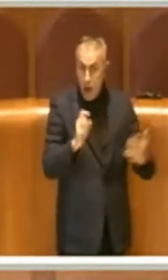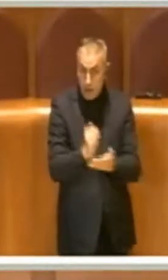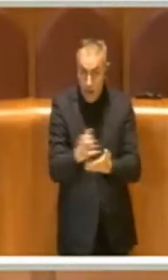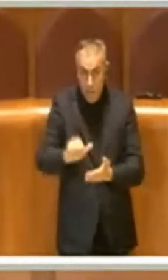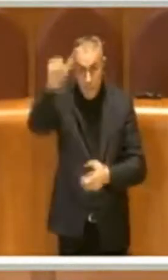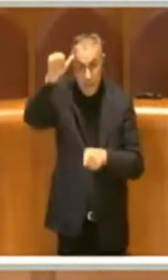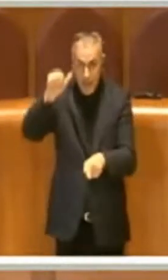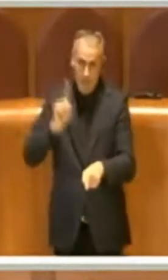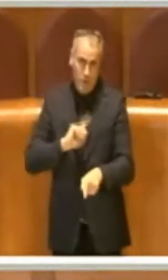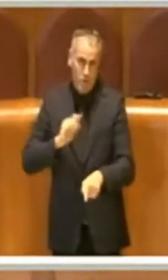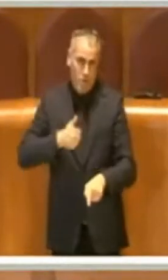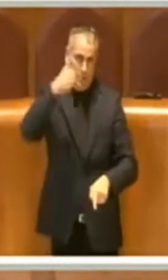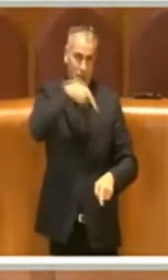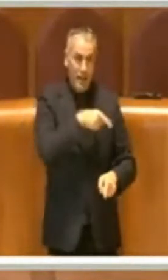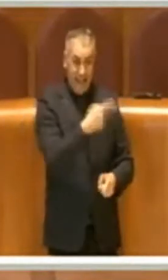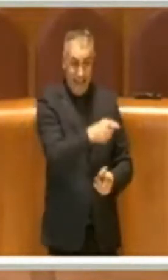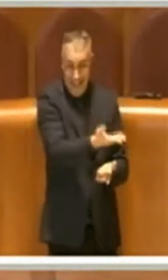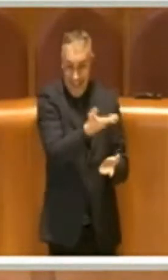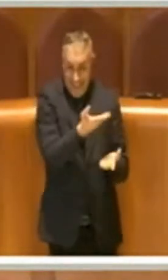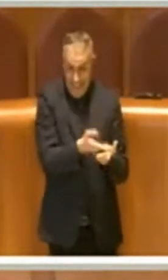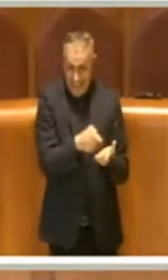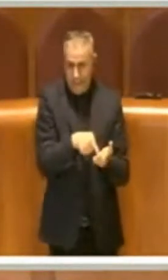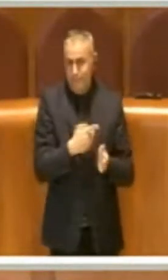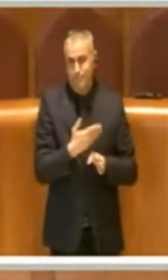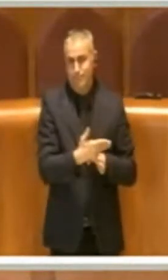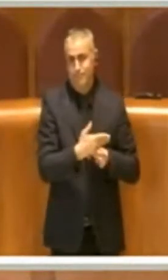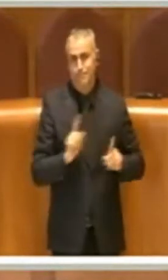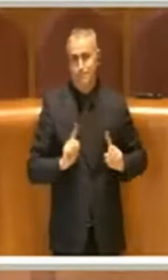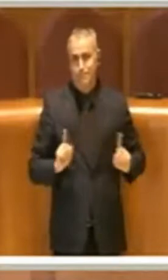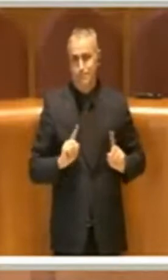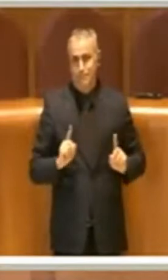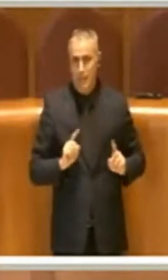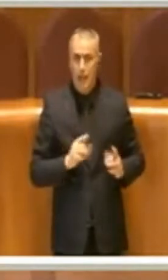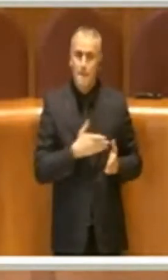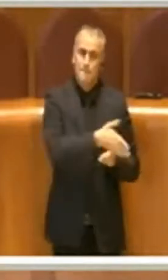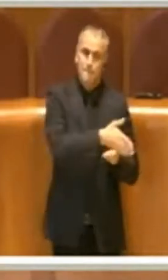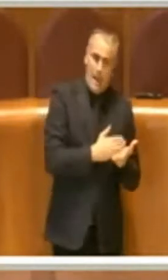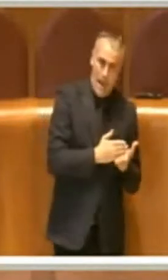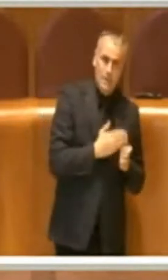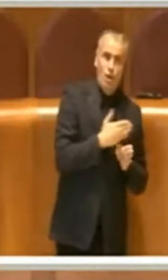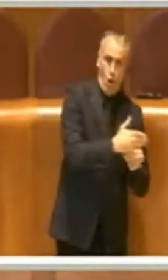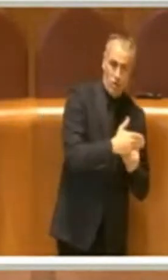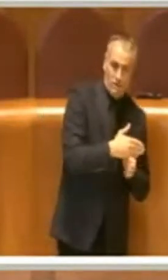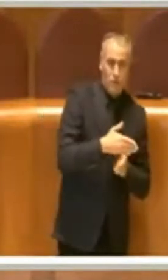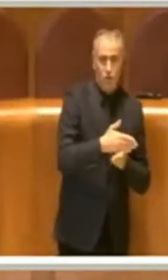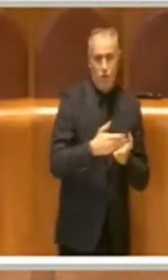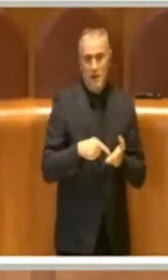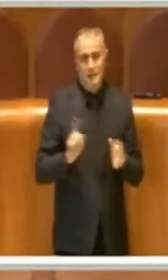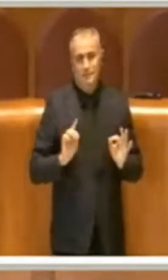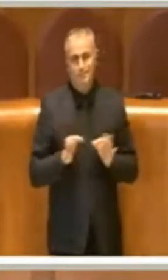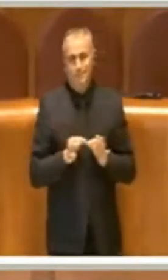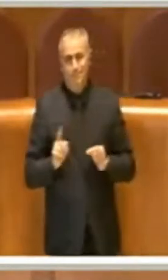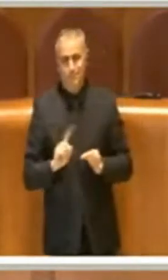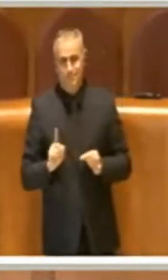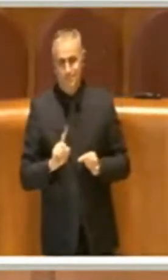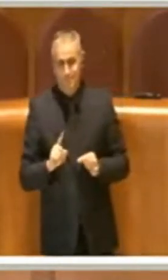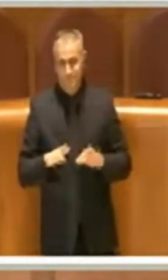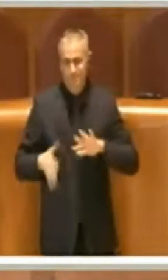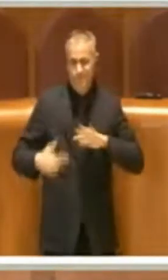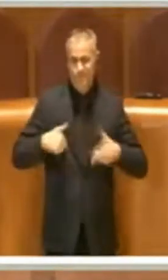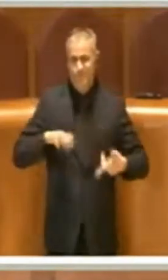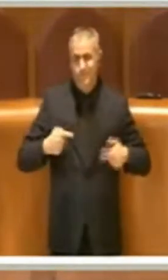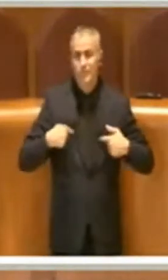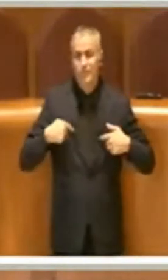alcuni punti siano condivisibili, questa mozione, insomma, rimane un po' così. Quindi